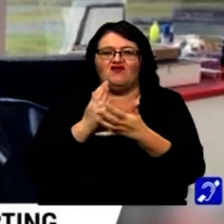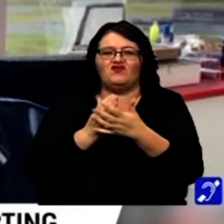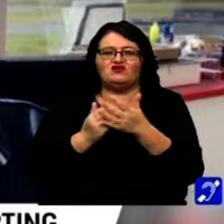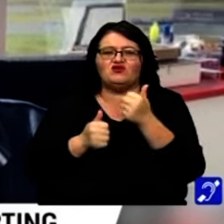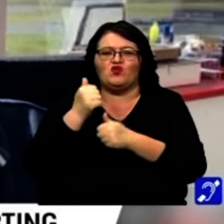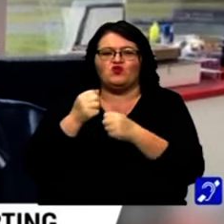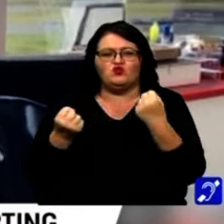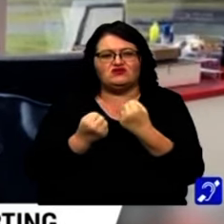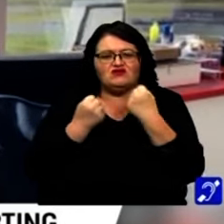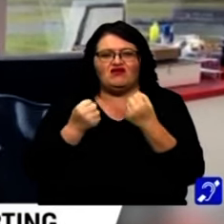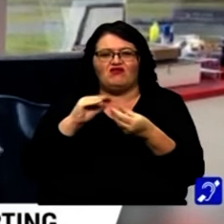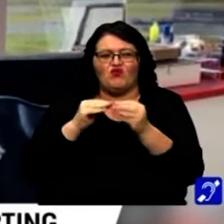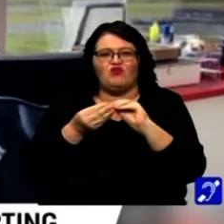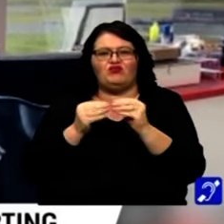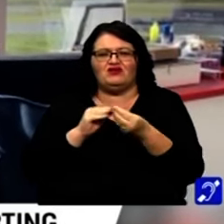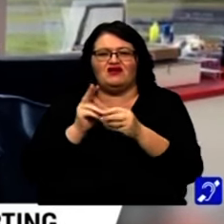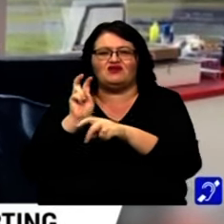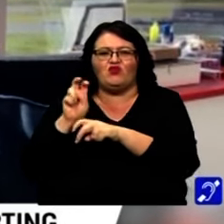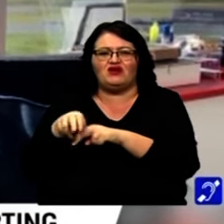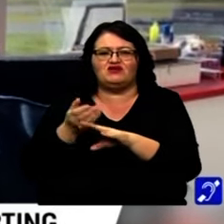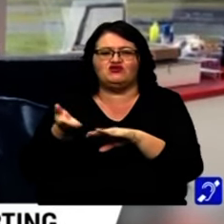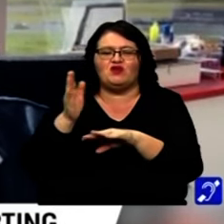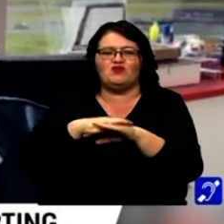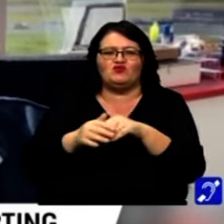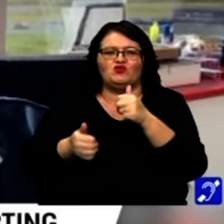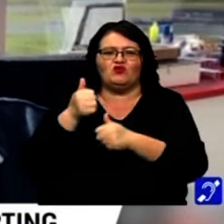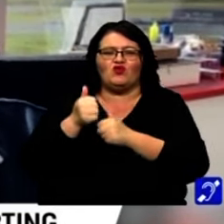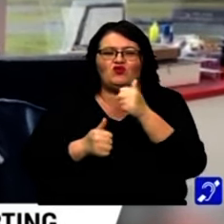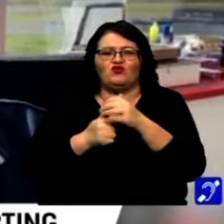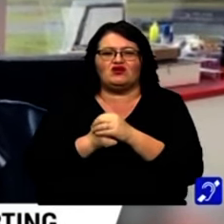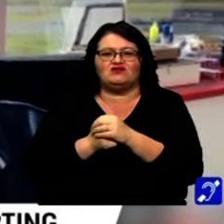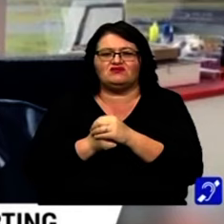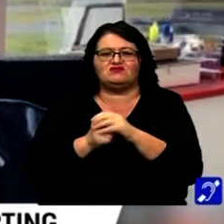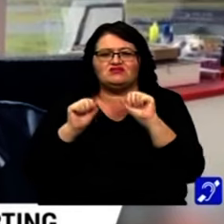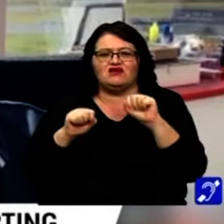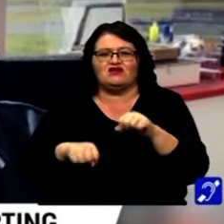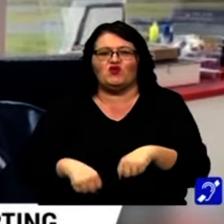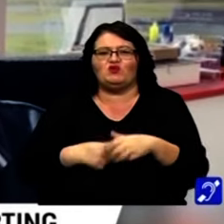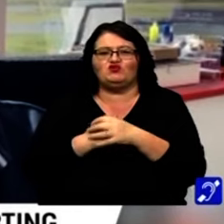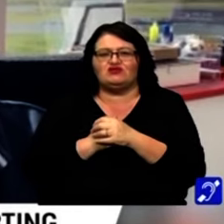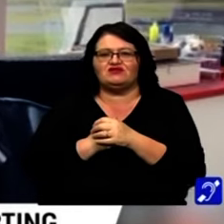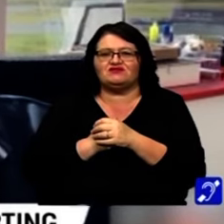competiție dificilă. Au participat concurenți serioși,